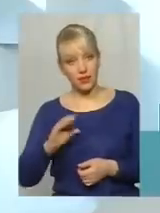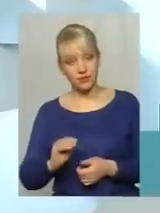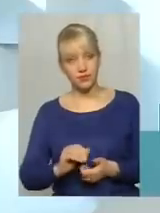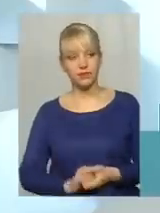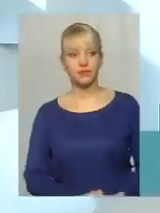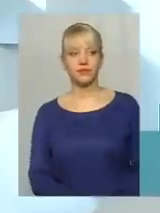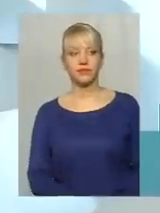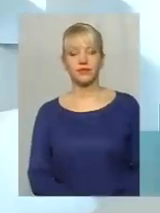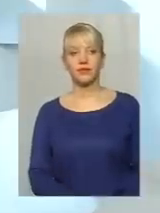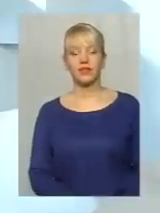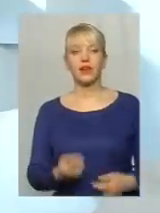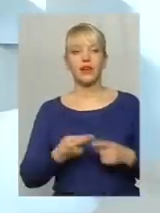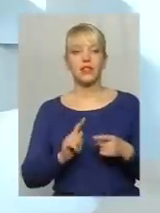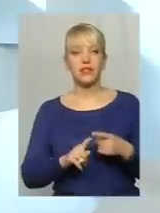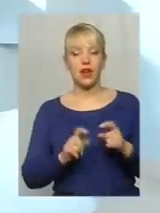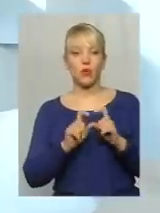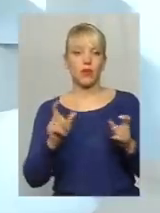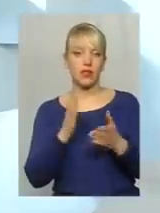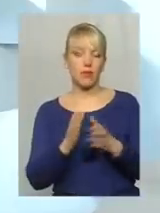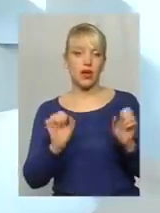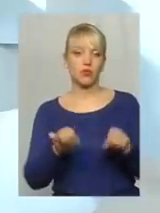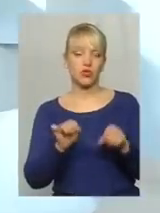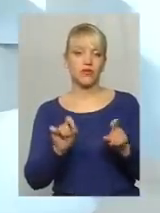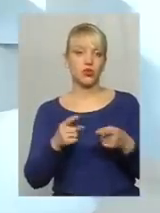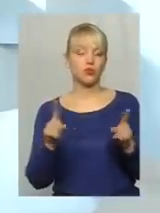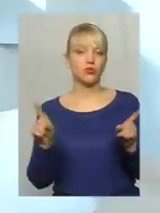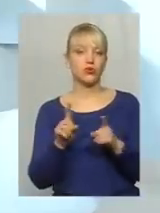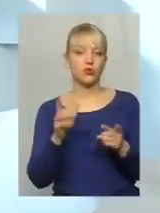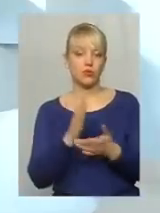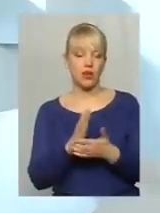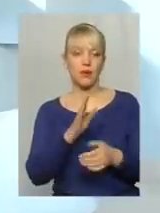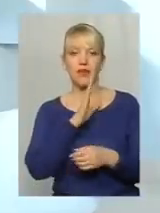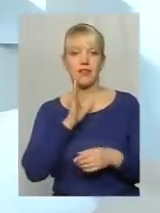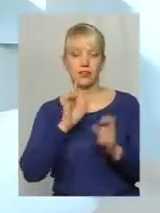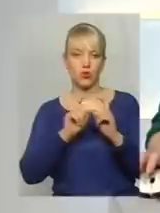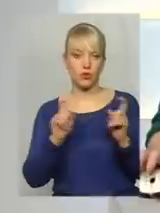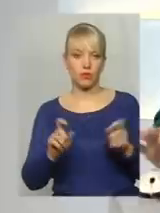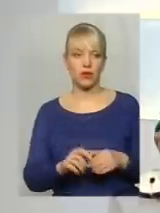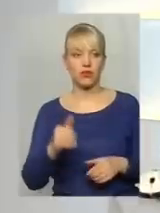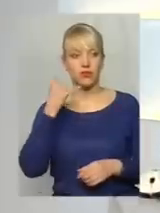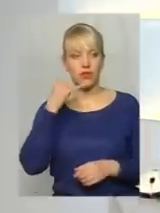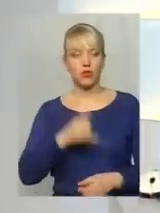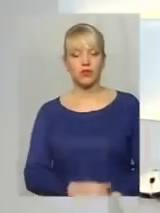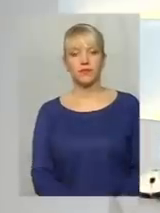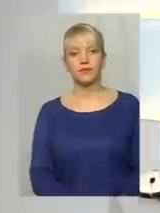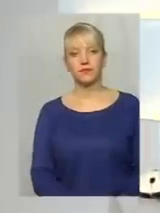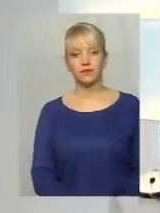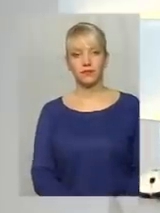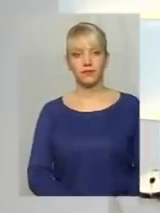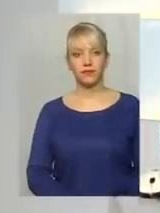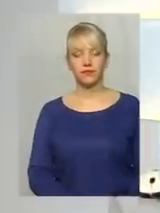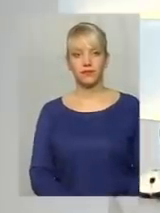Але ця компанія має можливість, тому що має материнську компанію. І ми маємо дзвінок, давайте послухаємо.